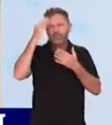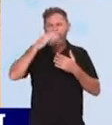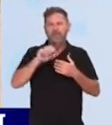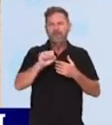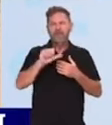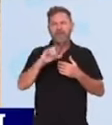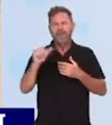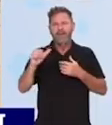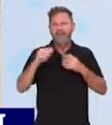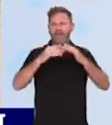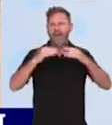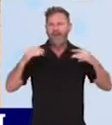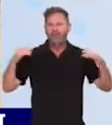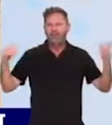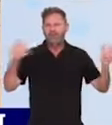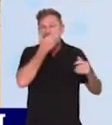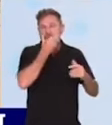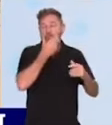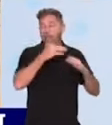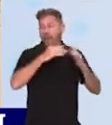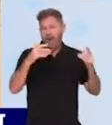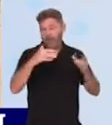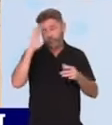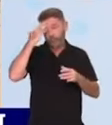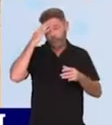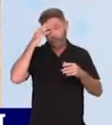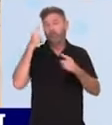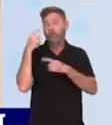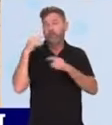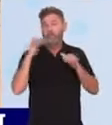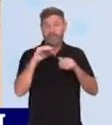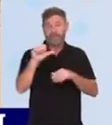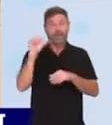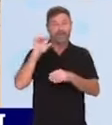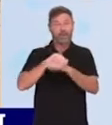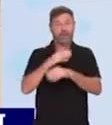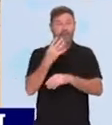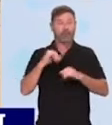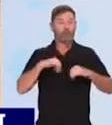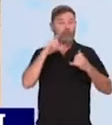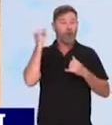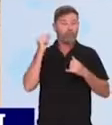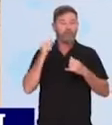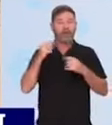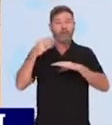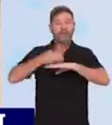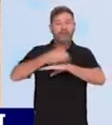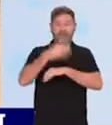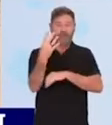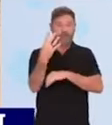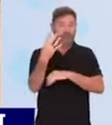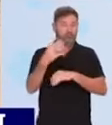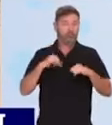'est une longue plage qui est toute proche de la frontière, mardi soir, quatre jeunes hommes partent faire du jet-ski, chacun sur leur jet-ski.